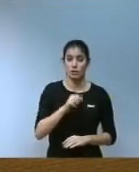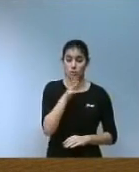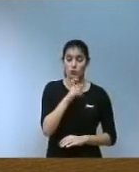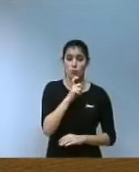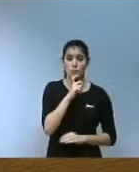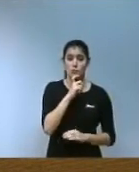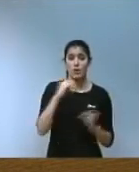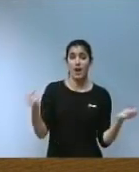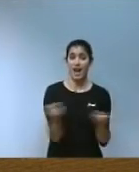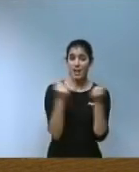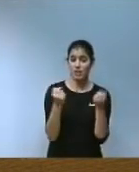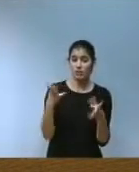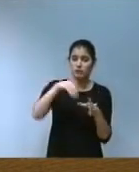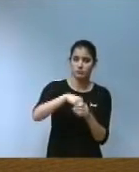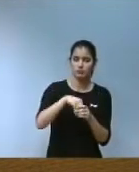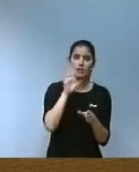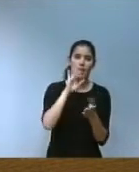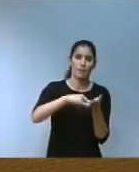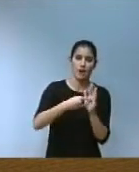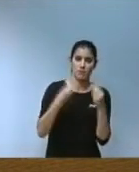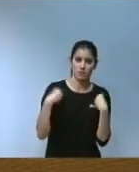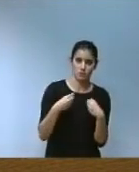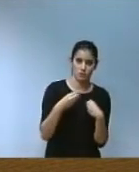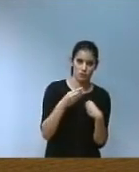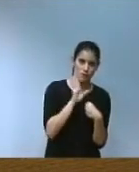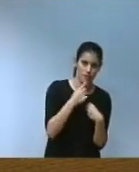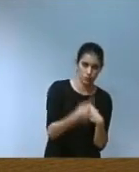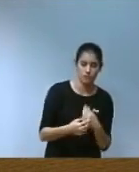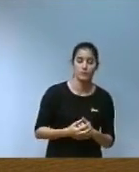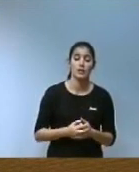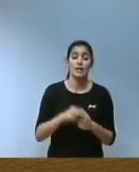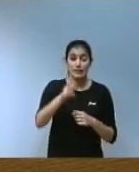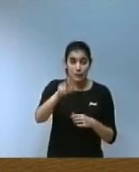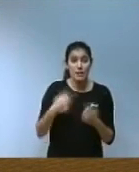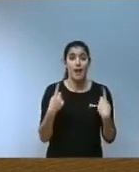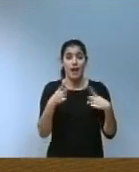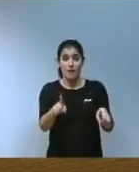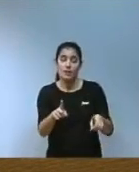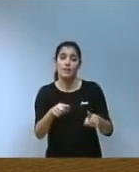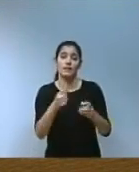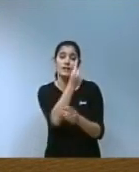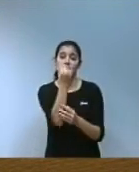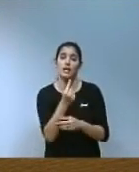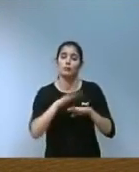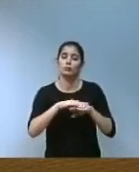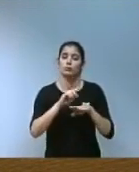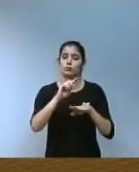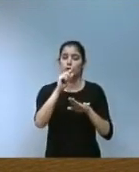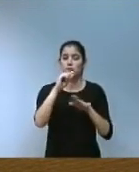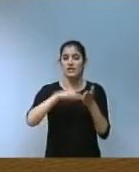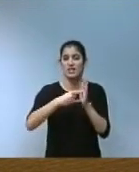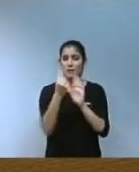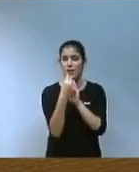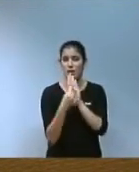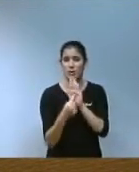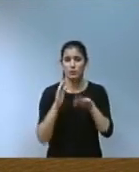de les accions contingudes en l'esmentat pla estratègic a l'hora que dissenyarem i implementarem un sistema d'indicadors que